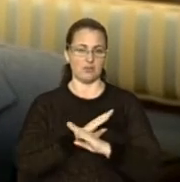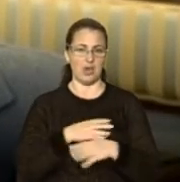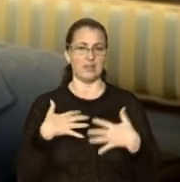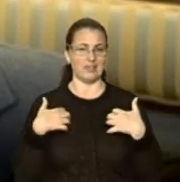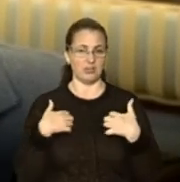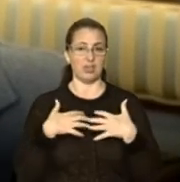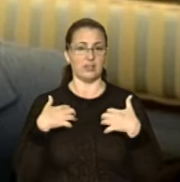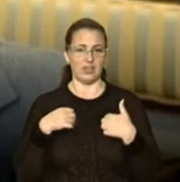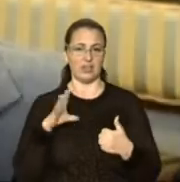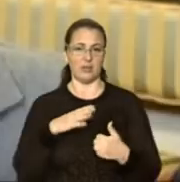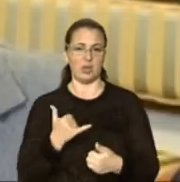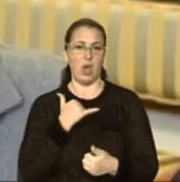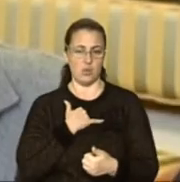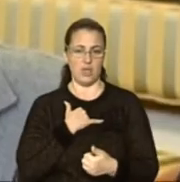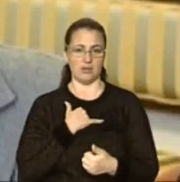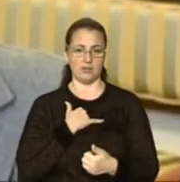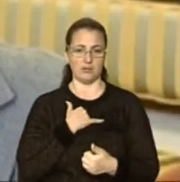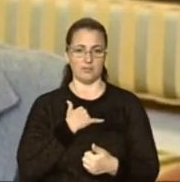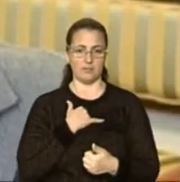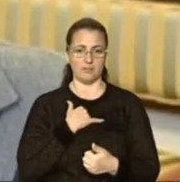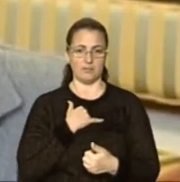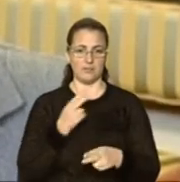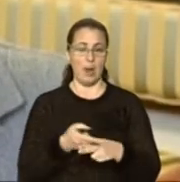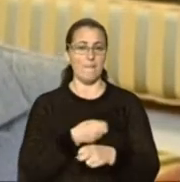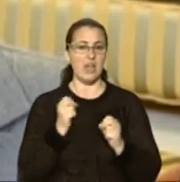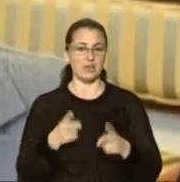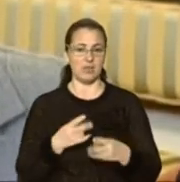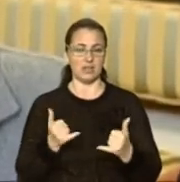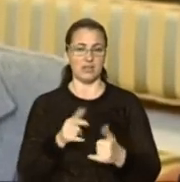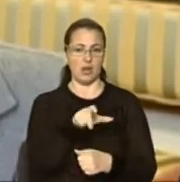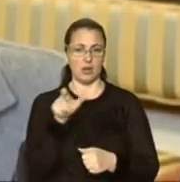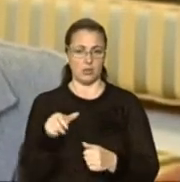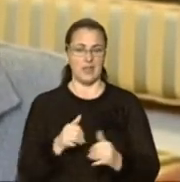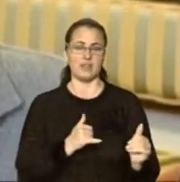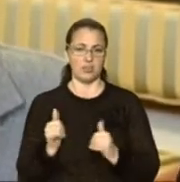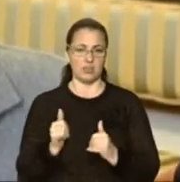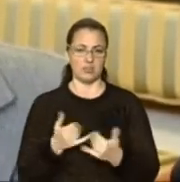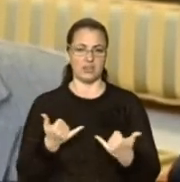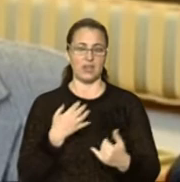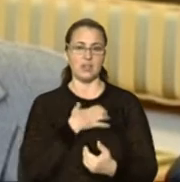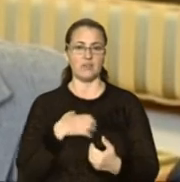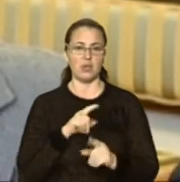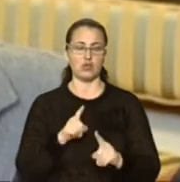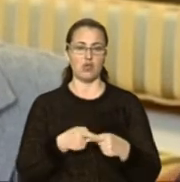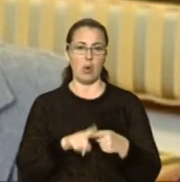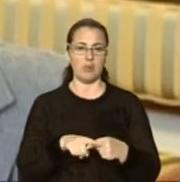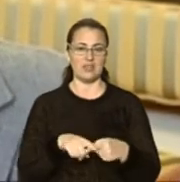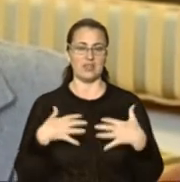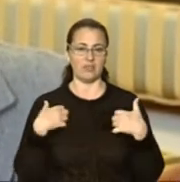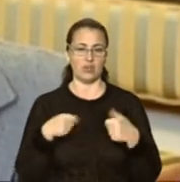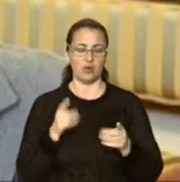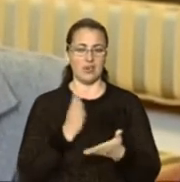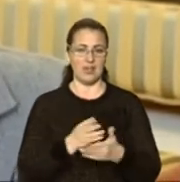Відповідно, тварина була у нас. Безпека для мешканців забезпечена. Зараз важливо, щоб ті тварини, які є на